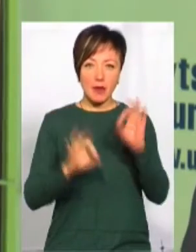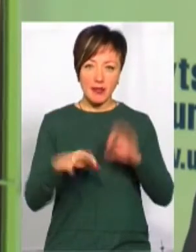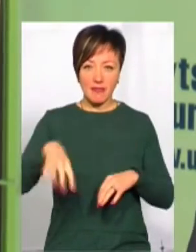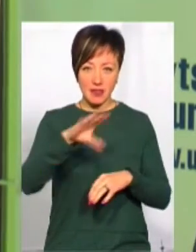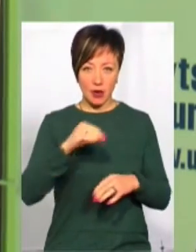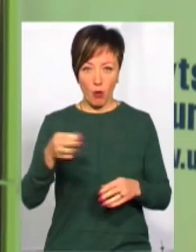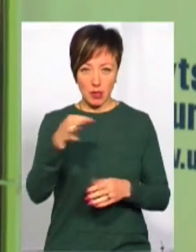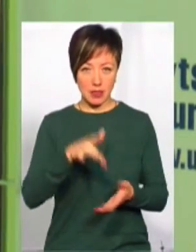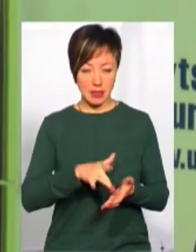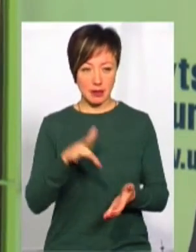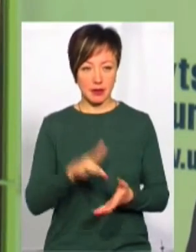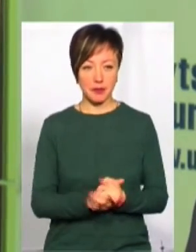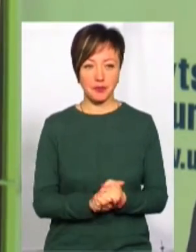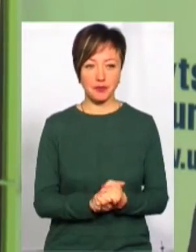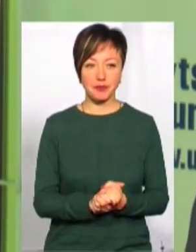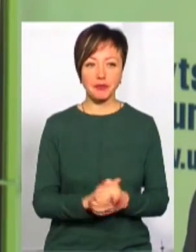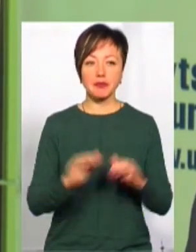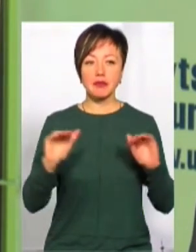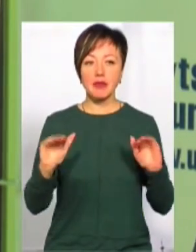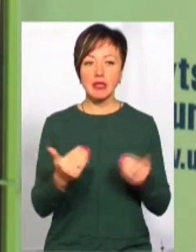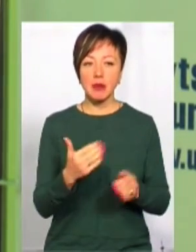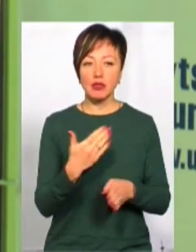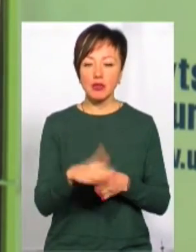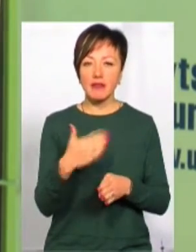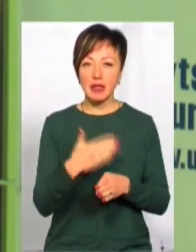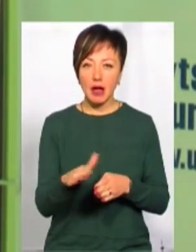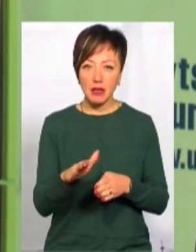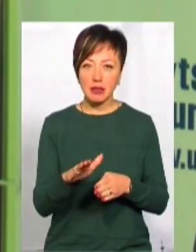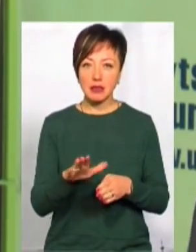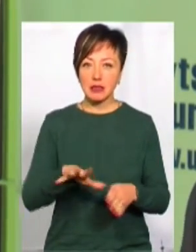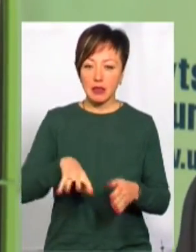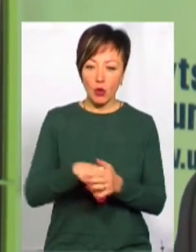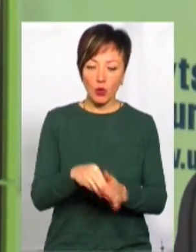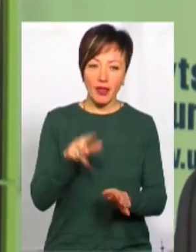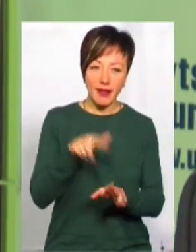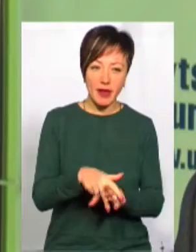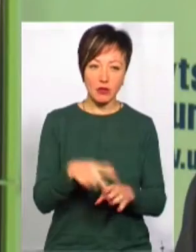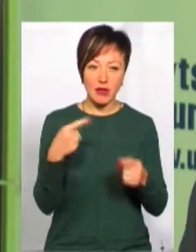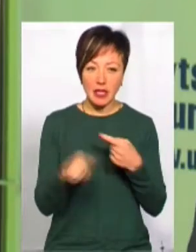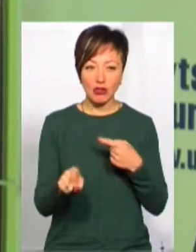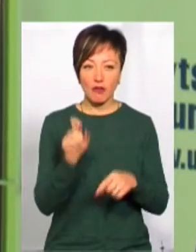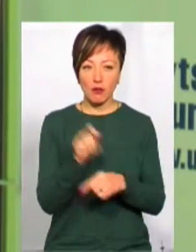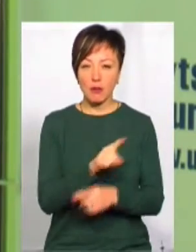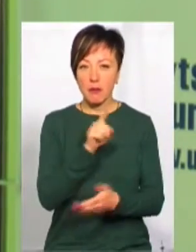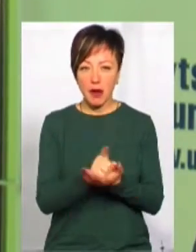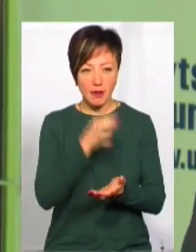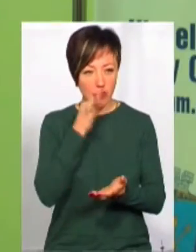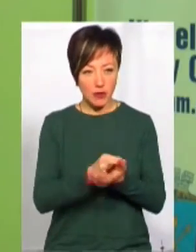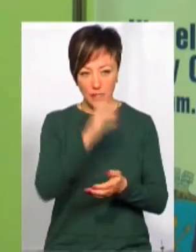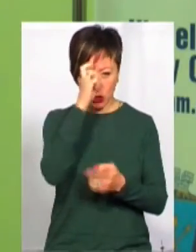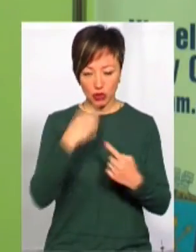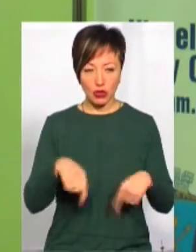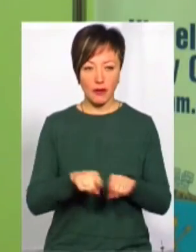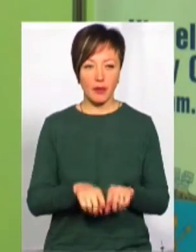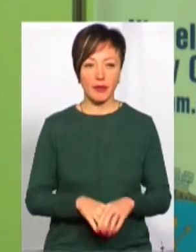Крім того, зменшуються видатки з рахунок нав'язування нам інших функцій, з які мала би відповідати держава.